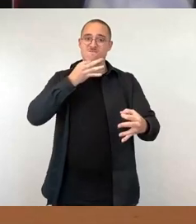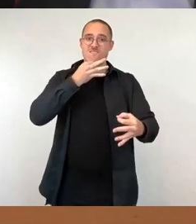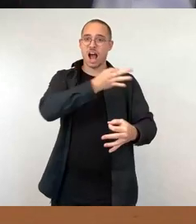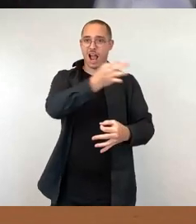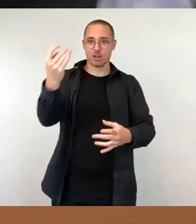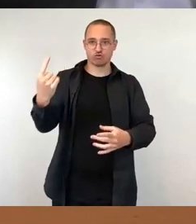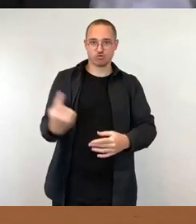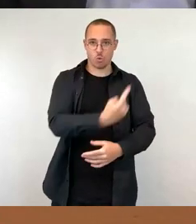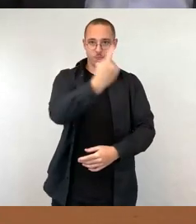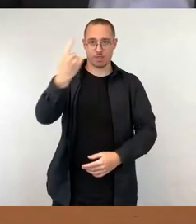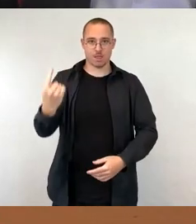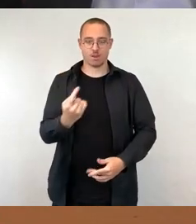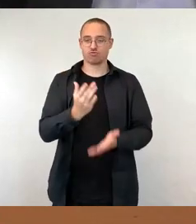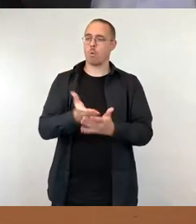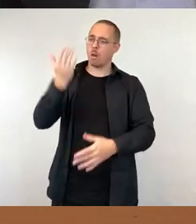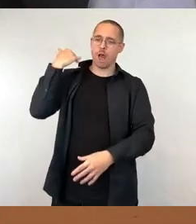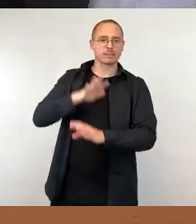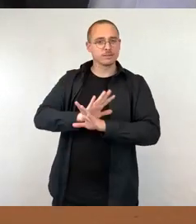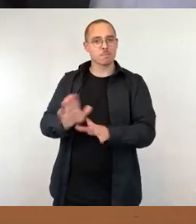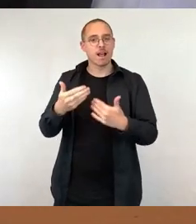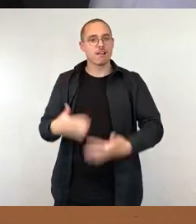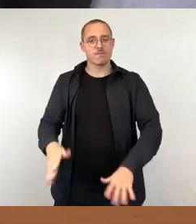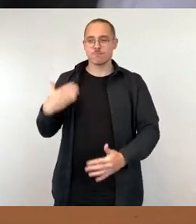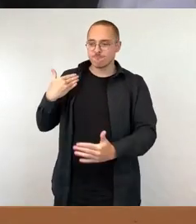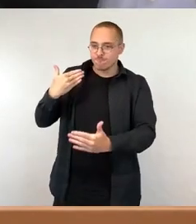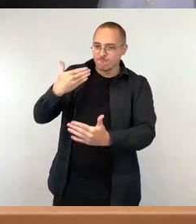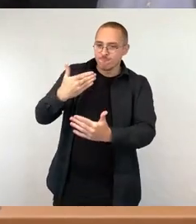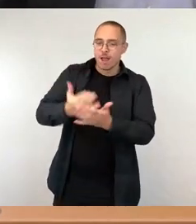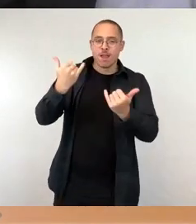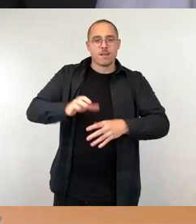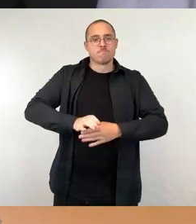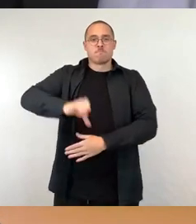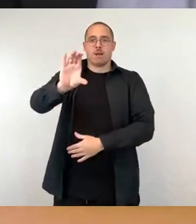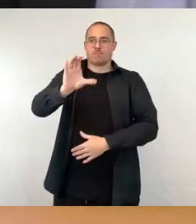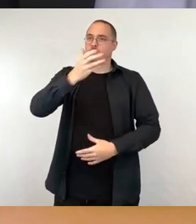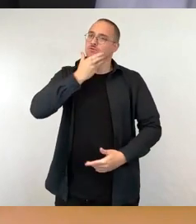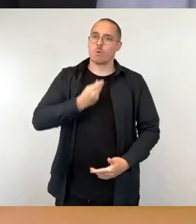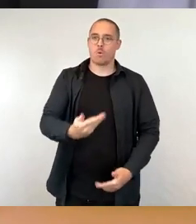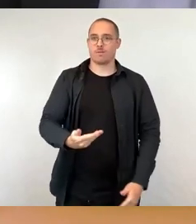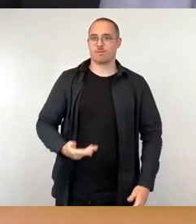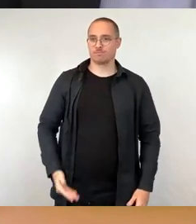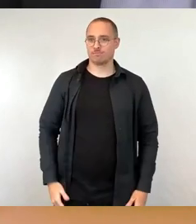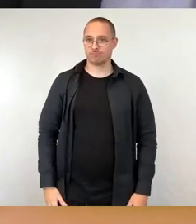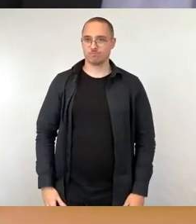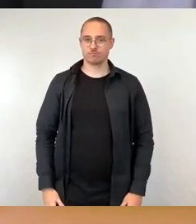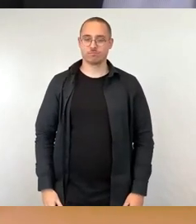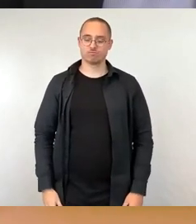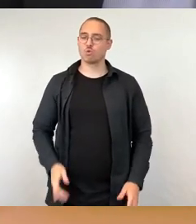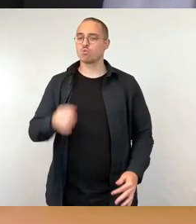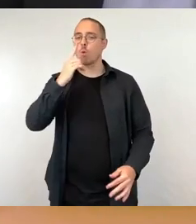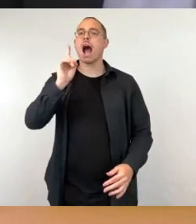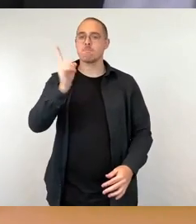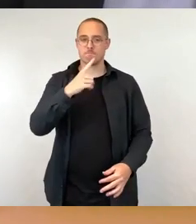derzeit mal wieder haben, zumindest in einfacher Runde und wie ich bei der Tagesordnung gesagt habe, es